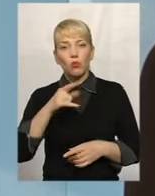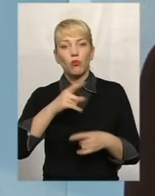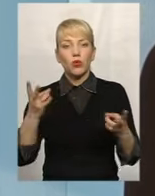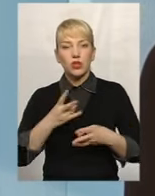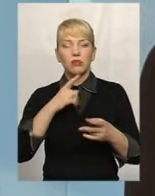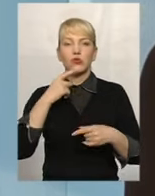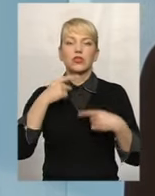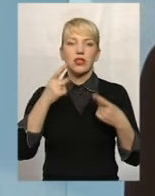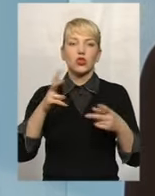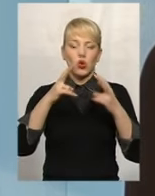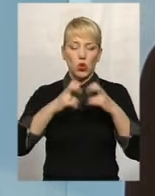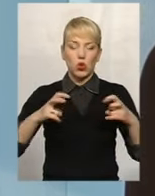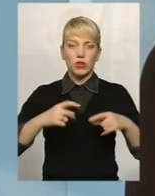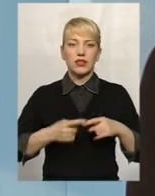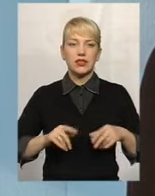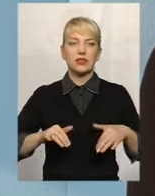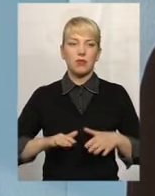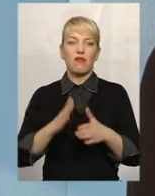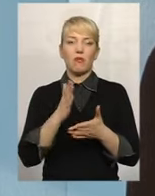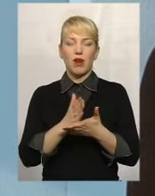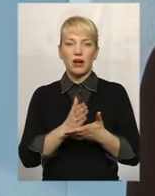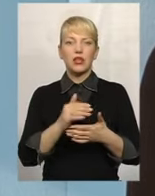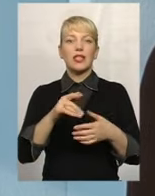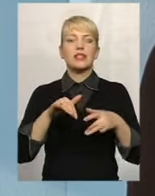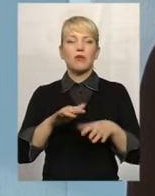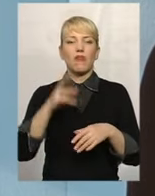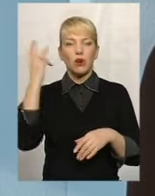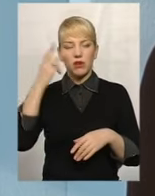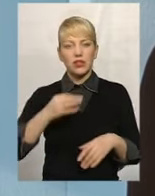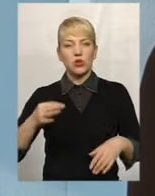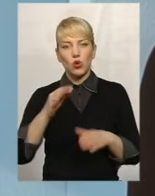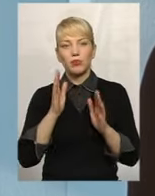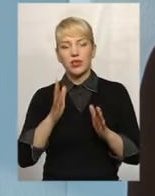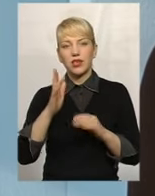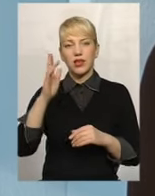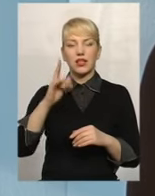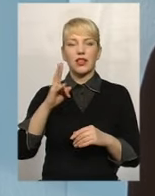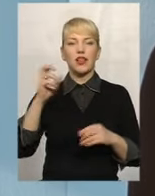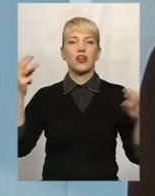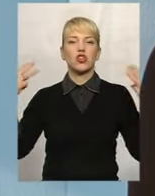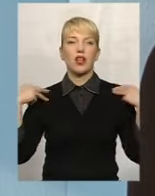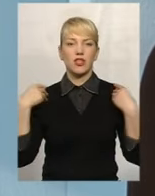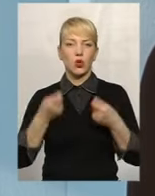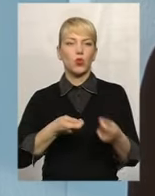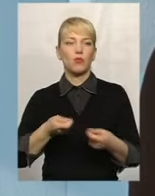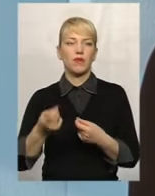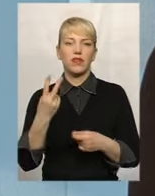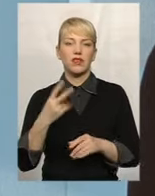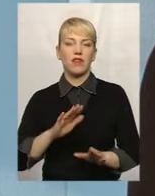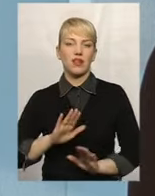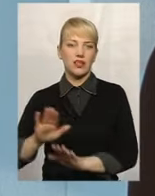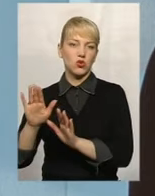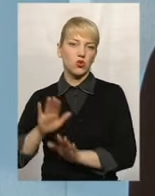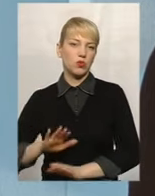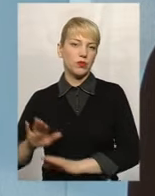розгляд даних справ мають право у Хмельницькій області, це тільки начальник управління, а також два його заступники.